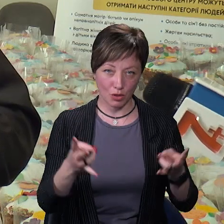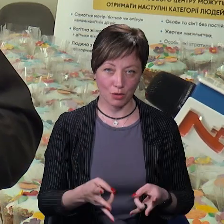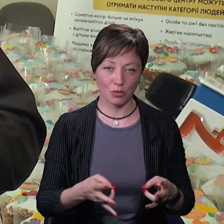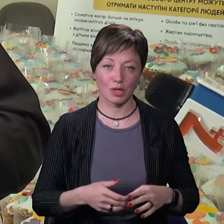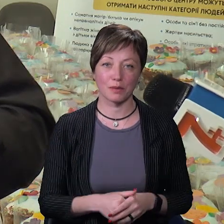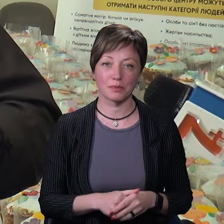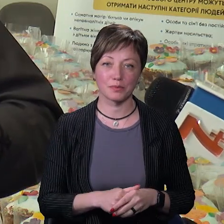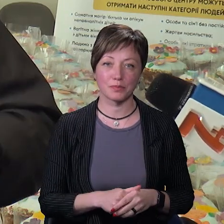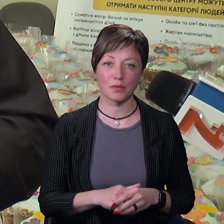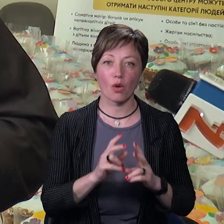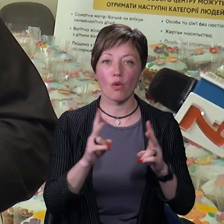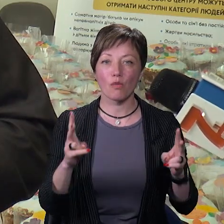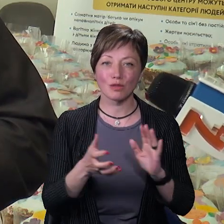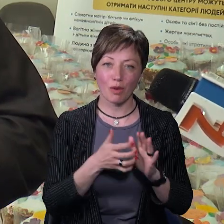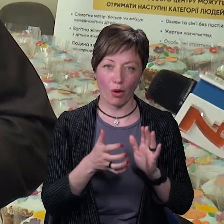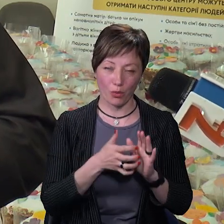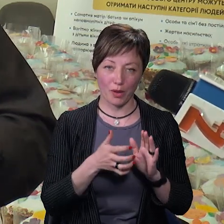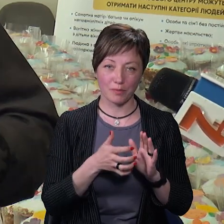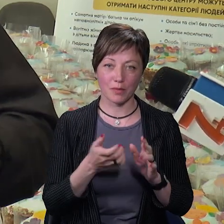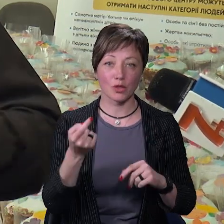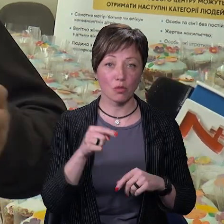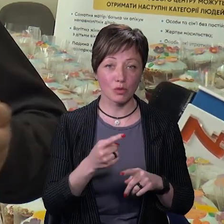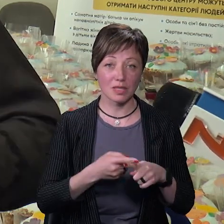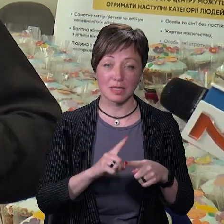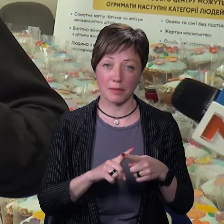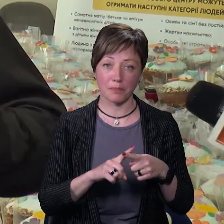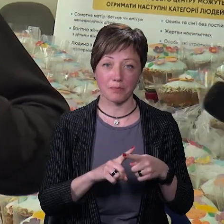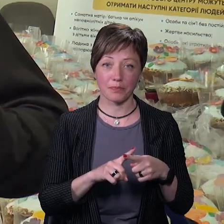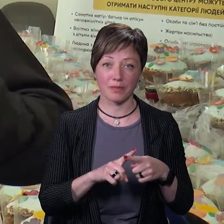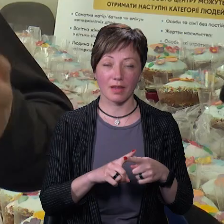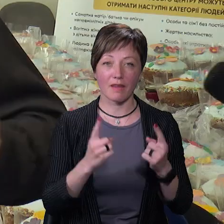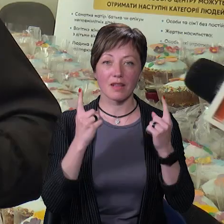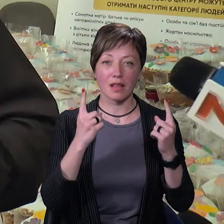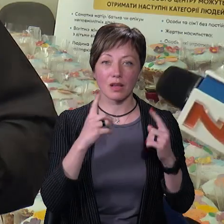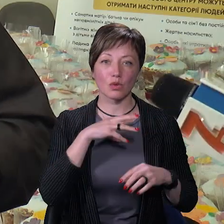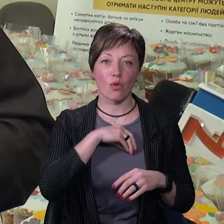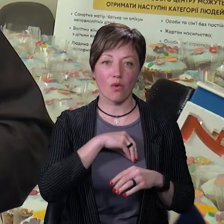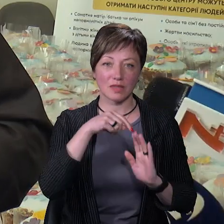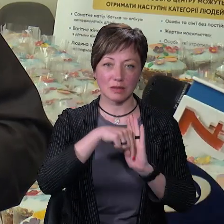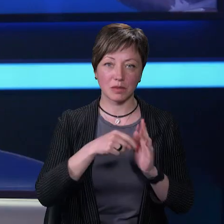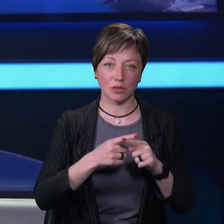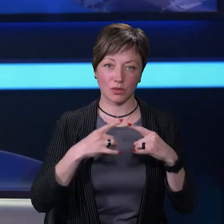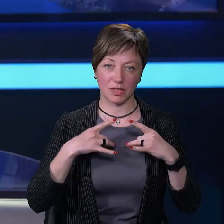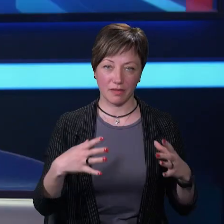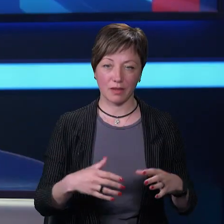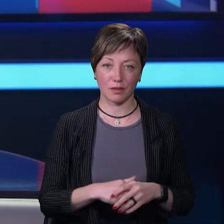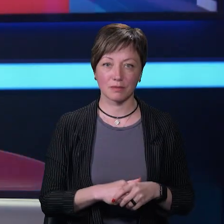потребує, комусь десь бракує. Тому це такий великий духовний зміст цього свято.